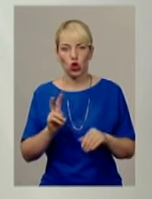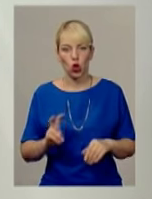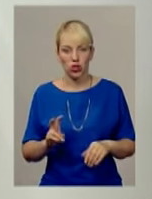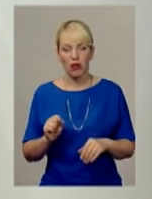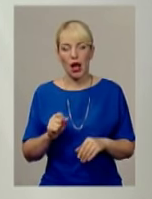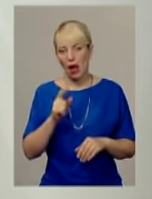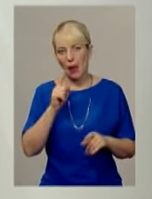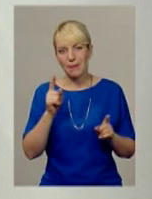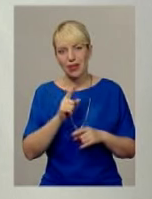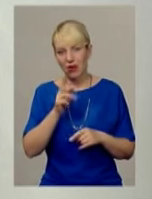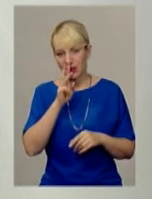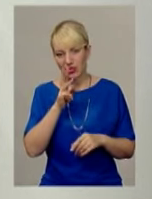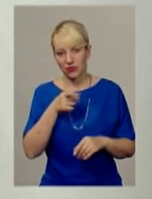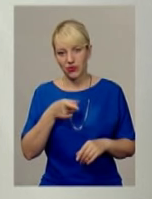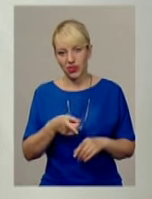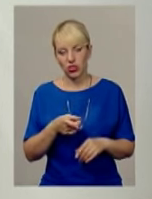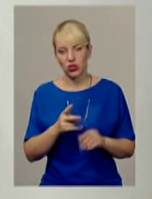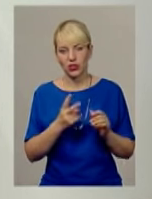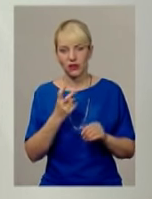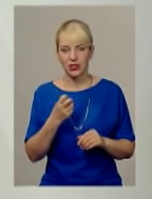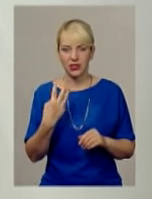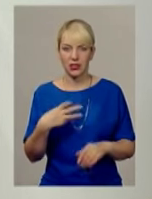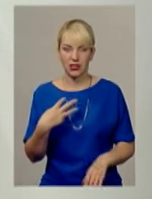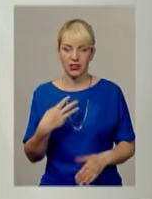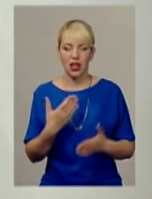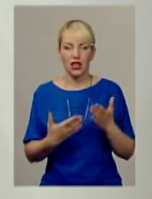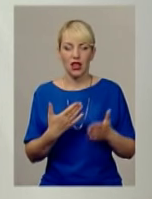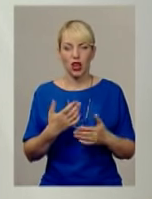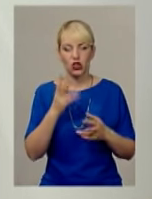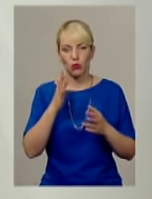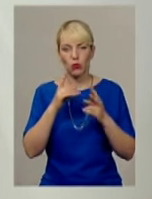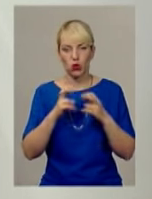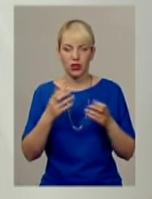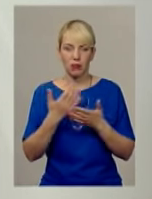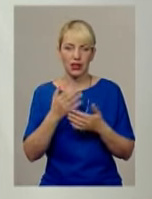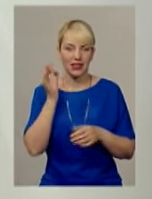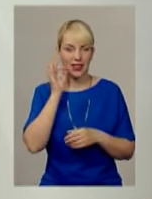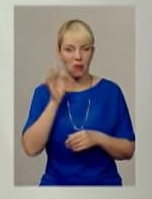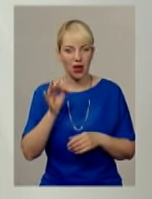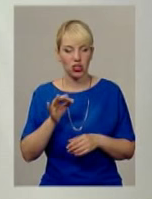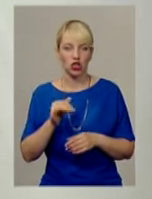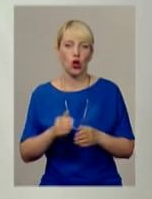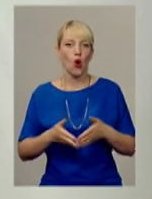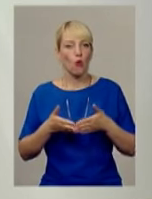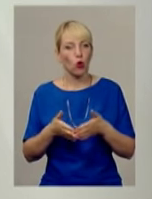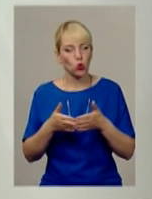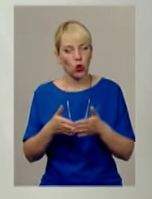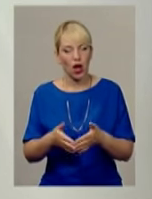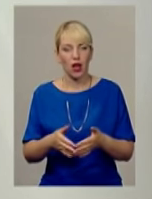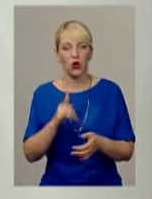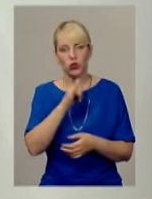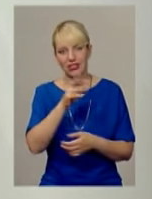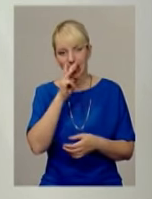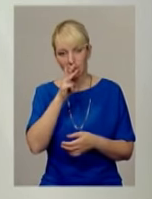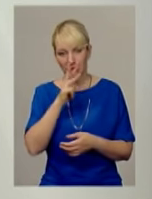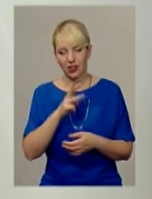мінімальна заробітна плата – 1230. Якщо ми розглядаємо Німеччин, ну Португалію, візьмемо, заробітна плата